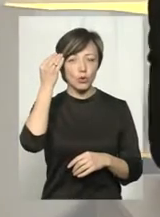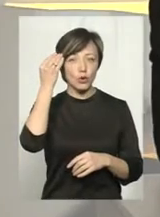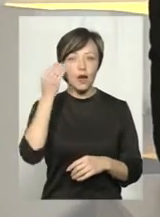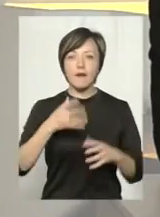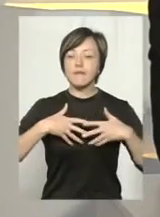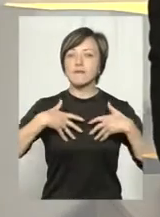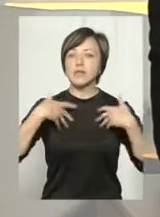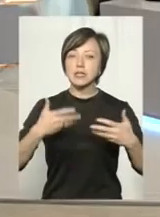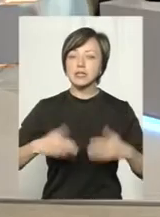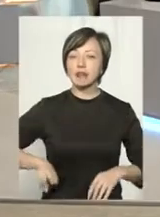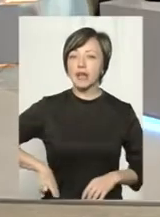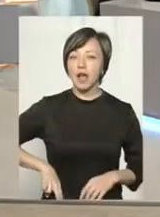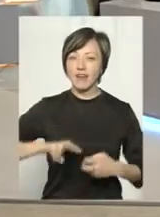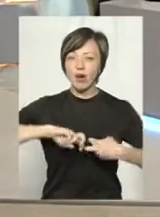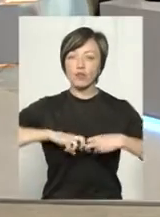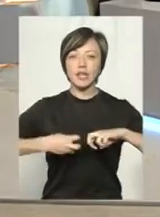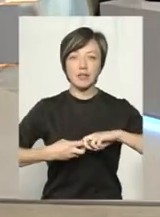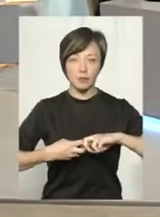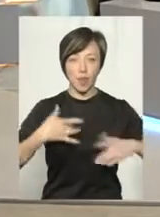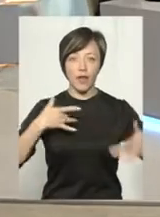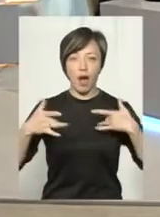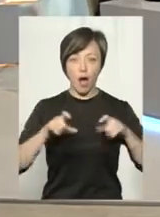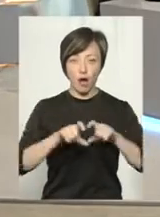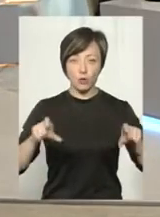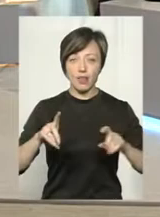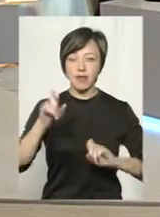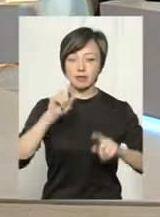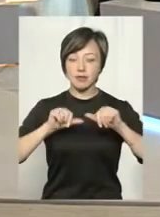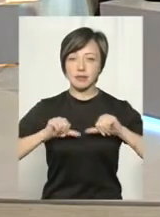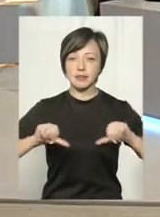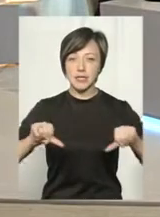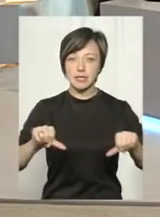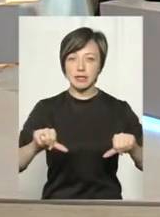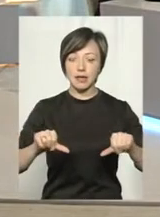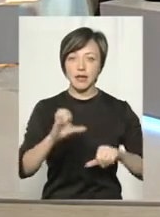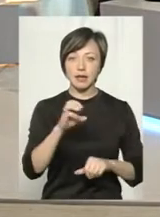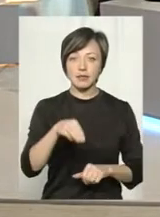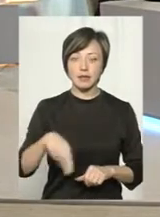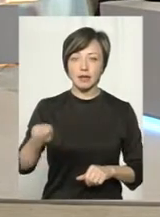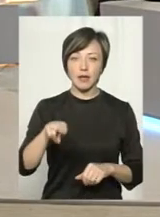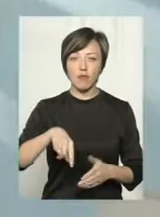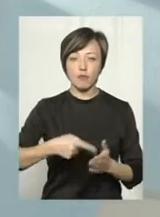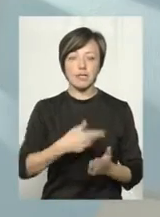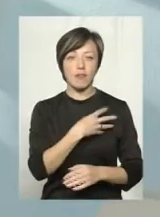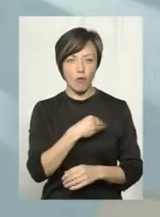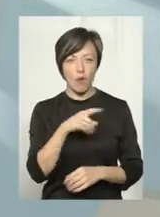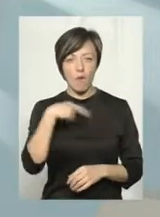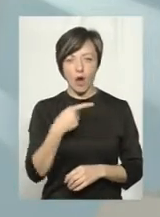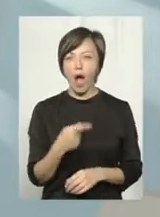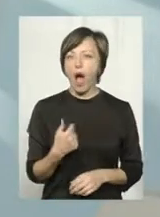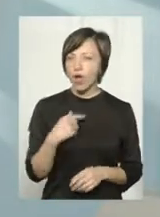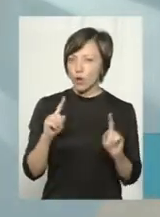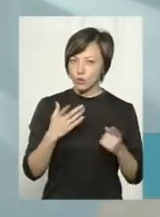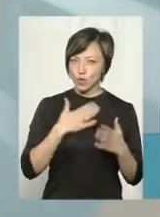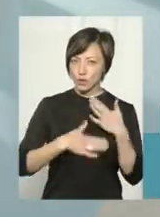висказав директор Івано-Франківського театру на засідання СТД в місті Львові. А він говорить, а я